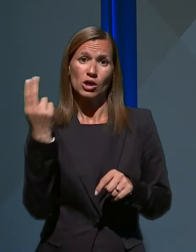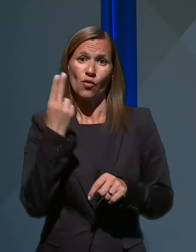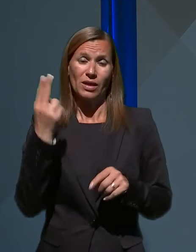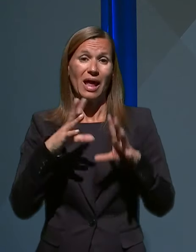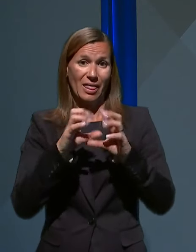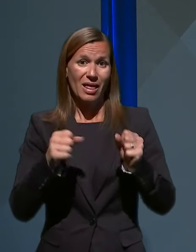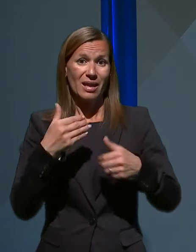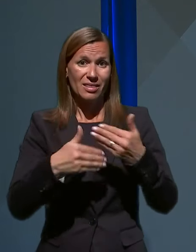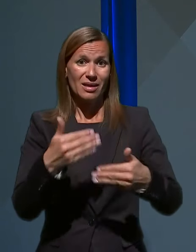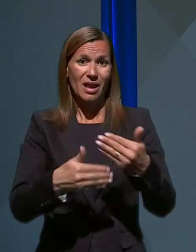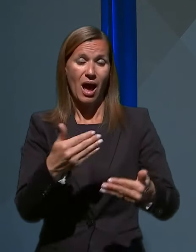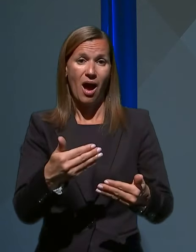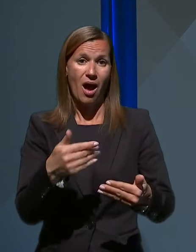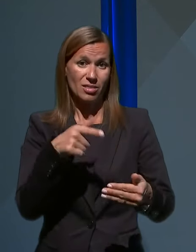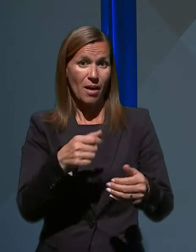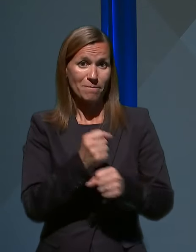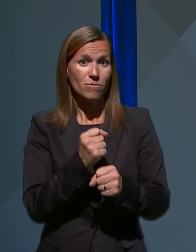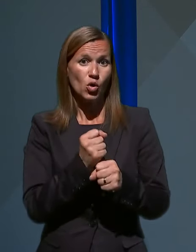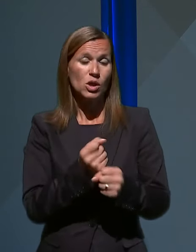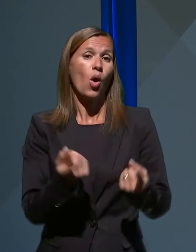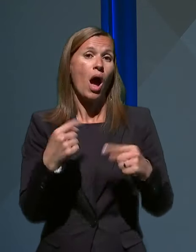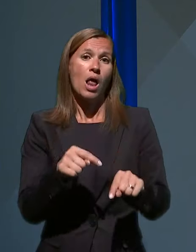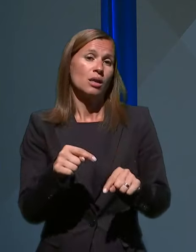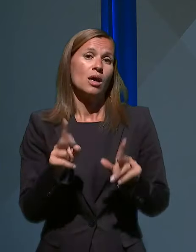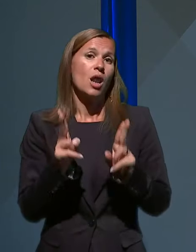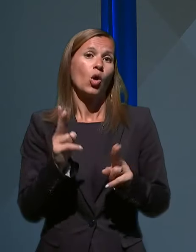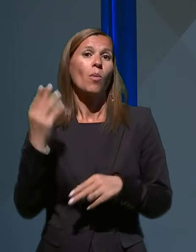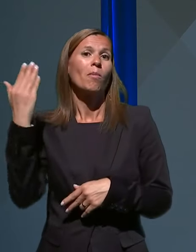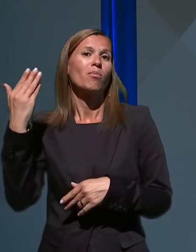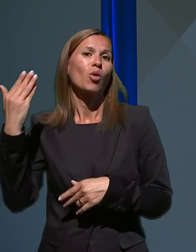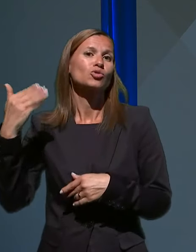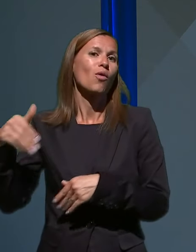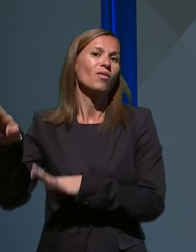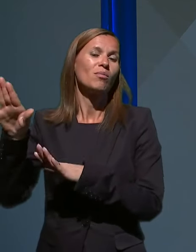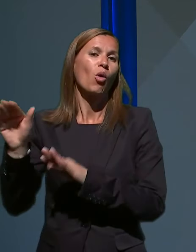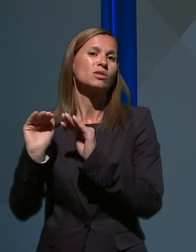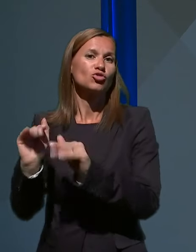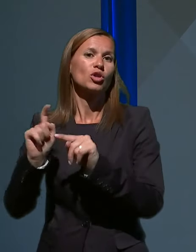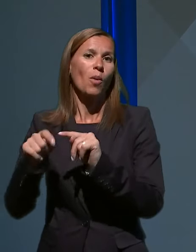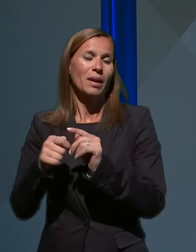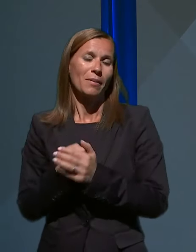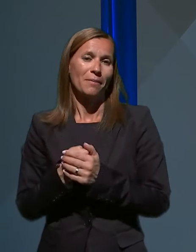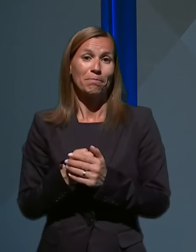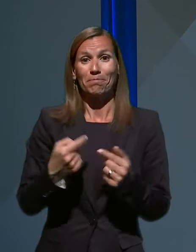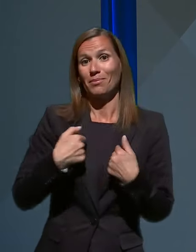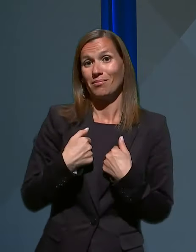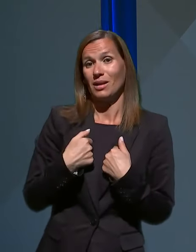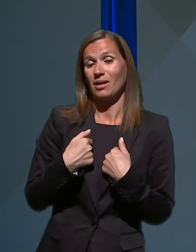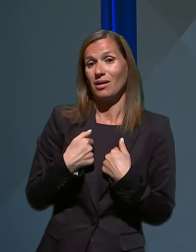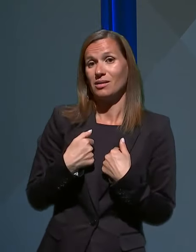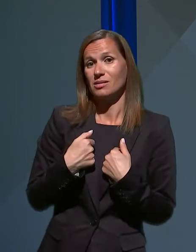logistiko tega posla, ali se lahko pravzaprav poslovimo od te zaščitne opreme? Kot jaz bil v,